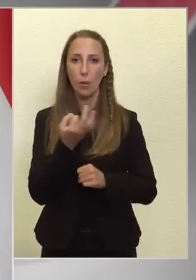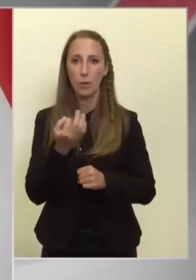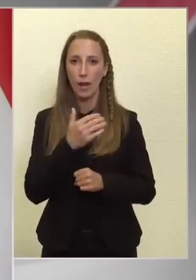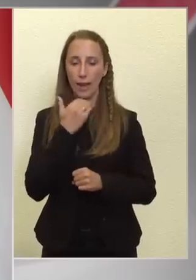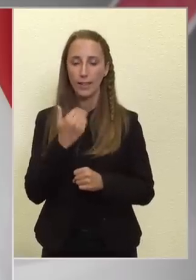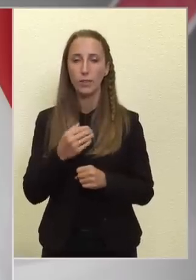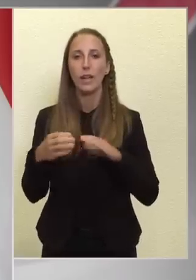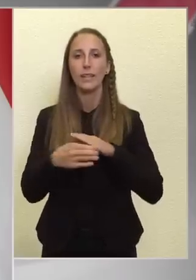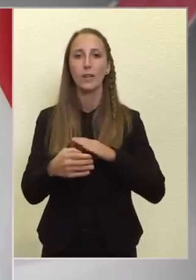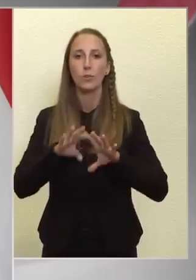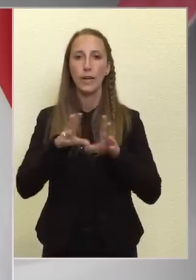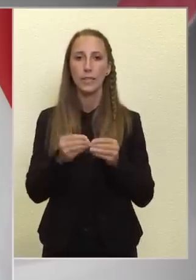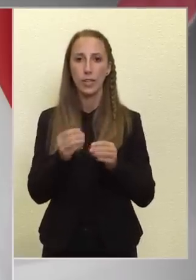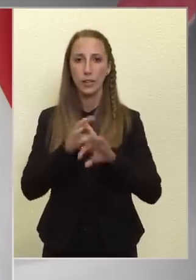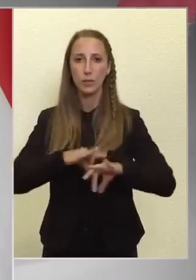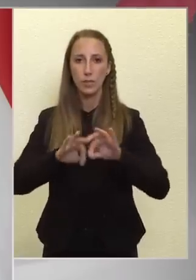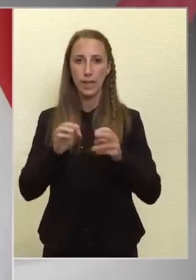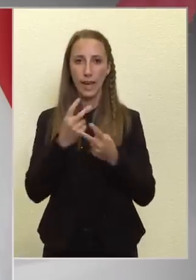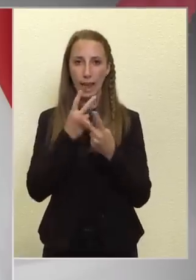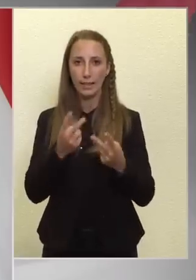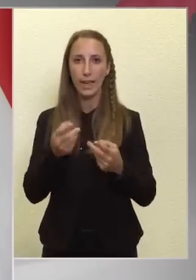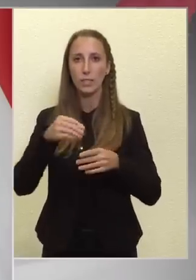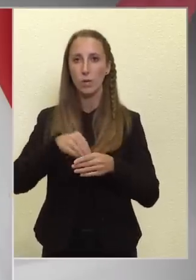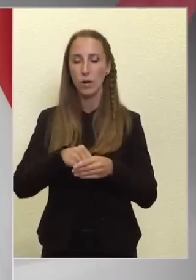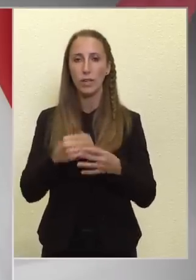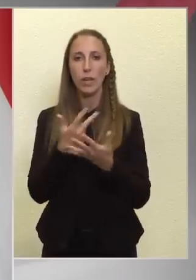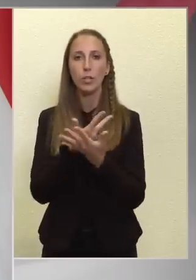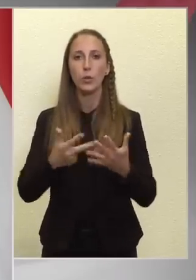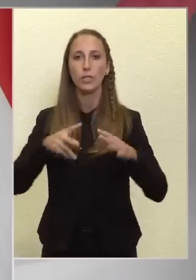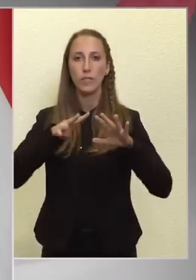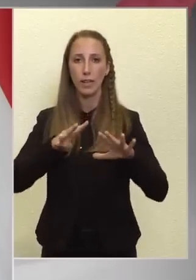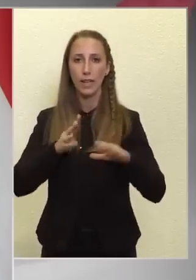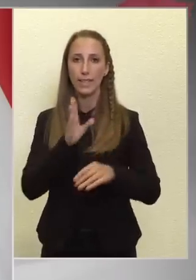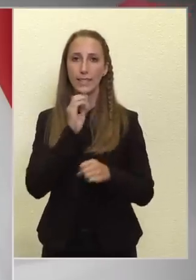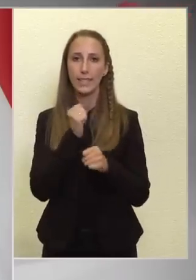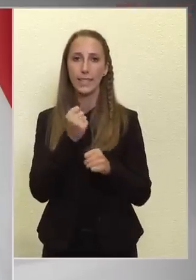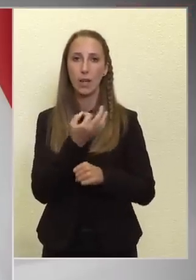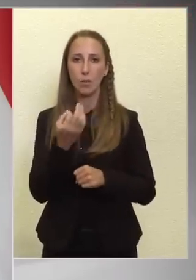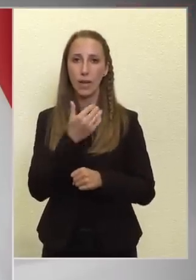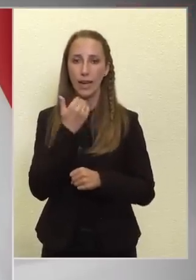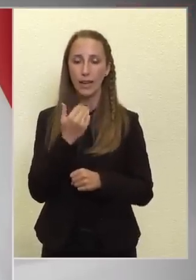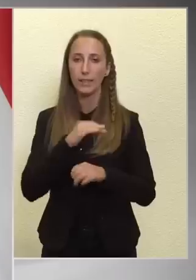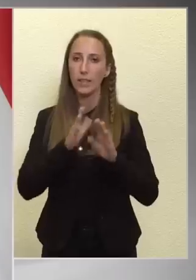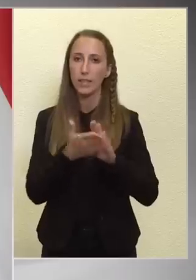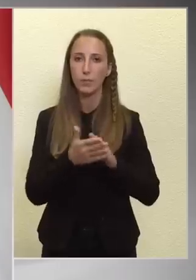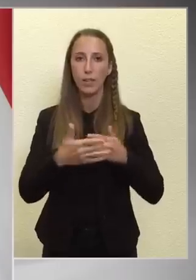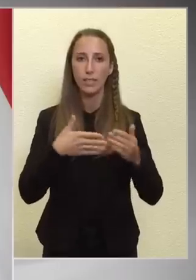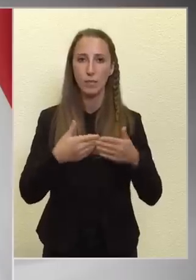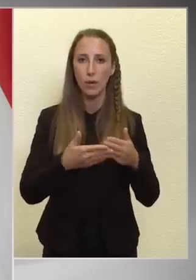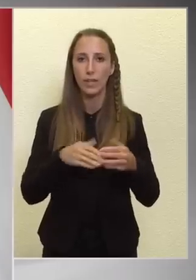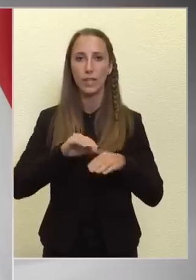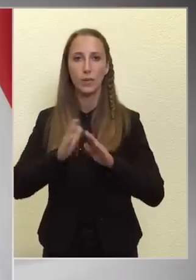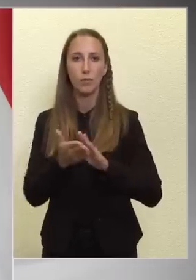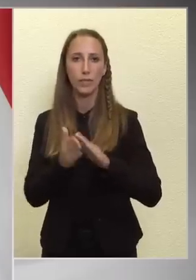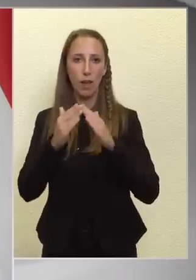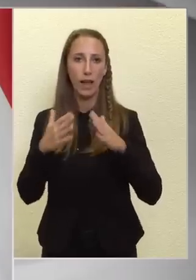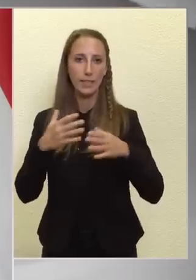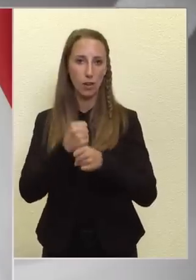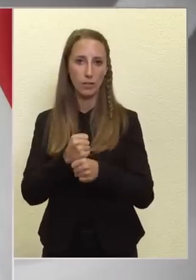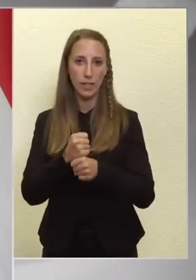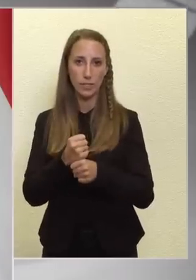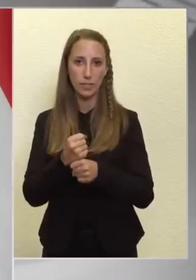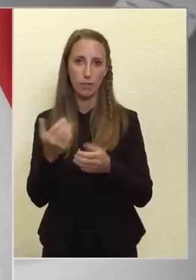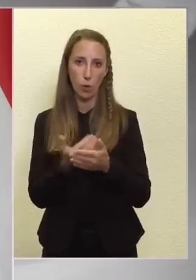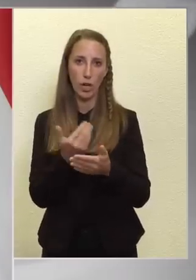tárolt mennyiség az ország ellátásában 89 téri napra elegendő. Ez mind az ipari, mind pedig a háztartási